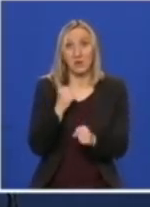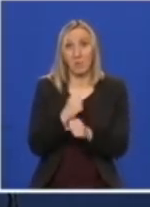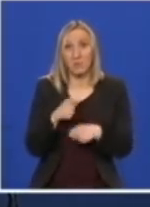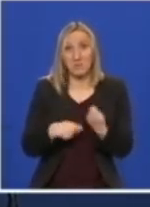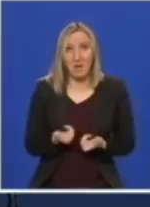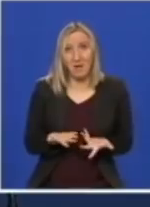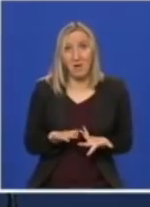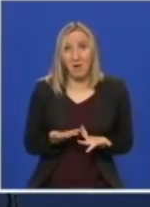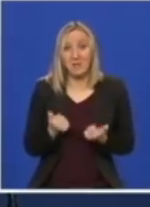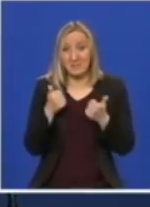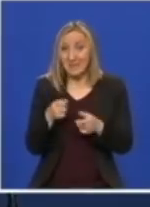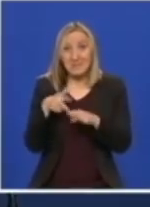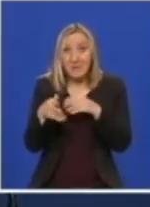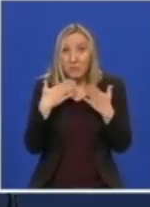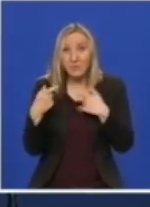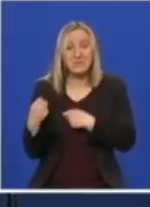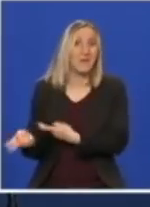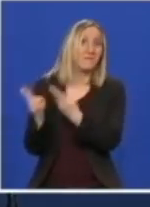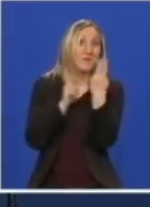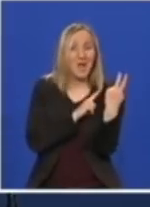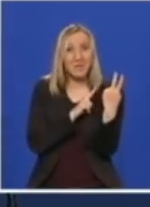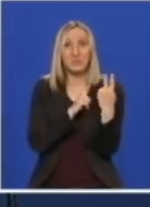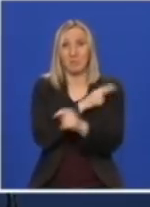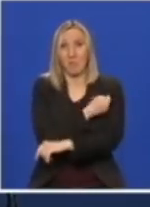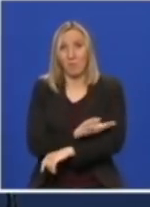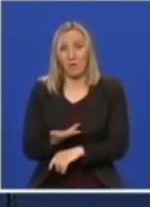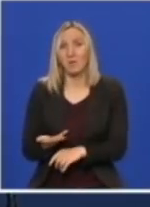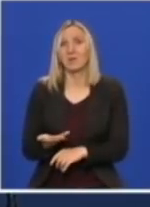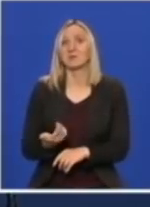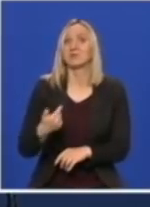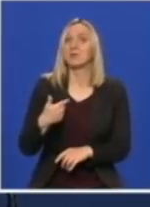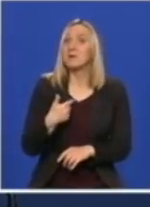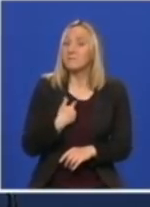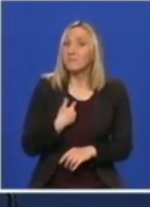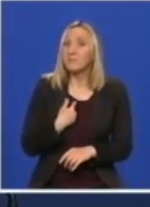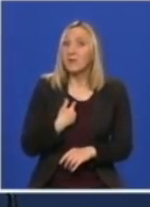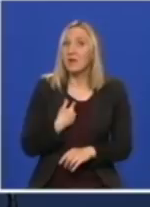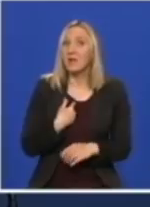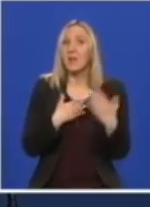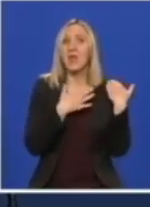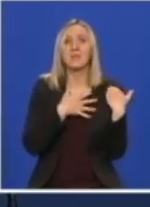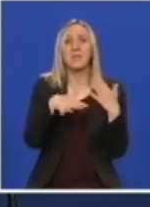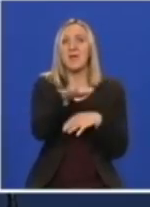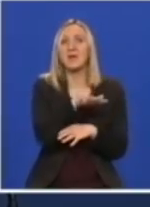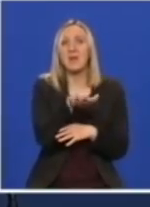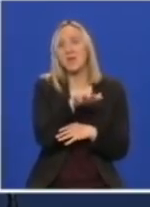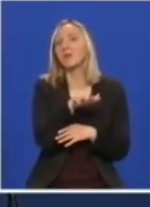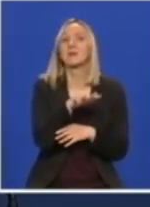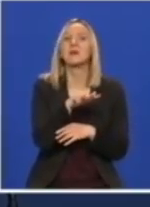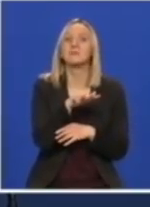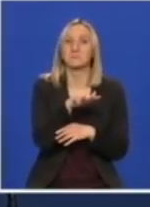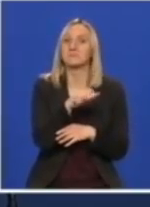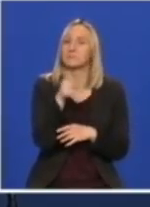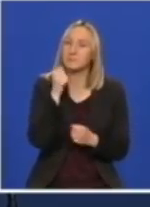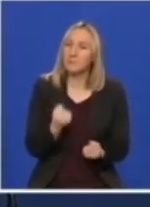nakon ovoga ponovo se vraćamo da radimo taj posao. Na terenu se rade jako